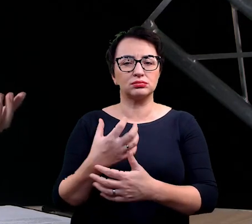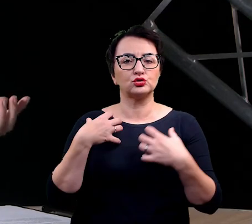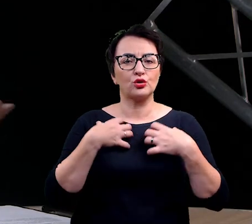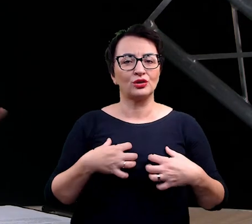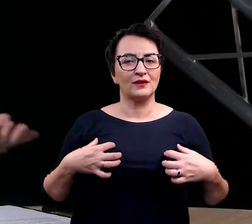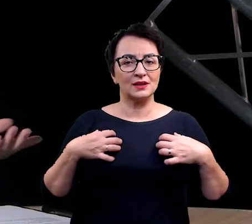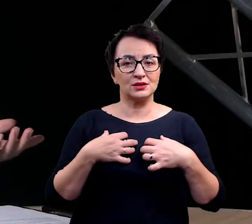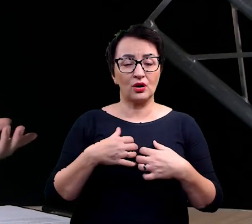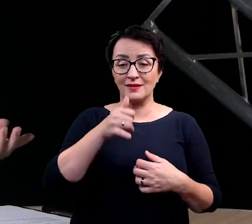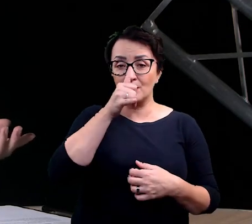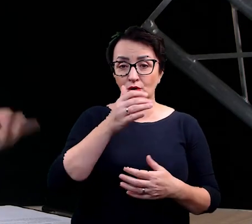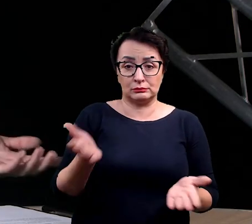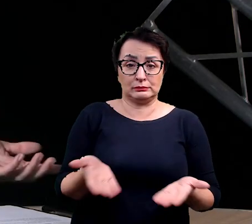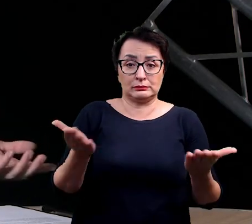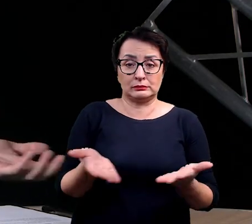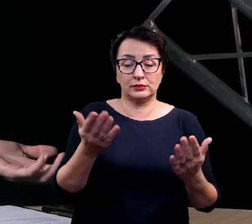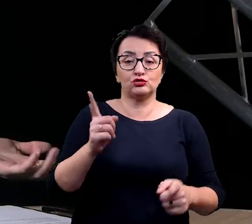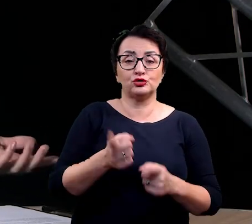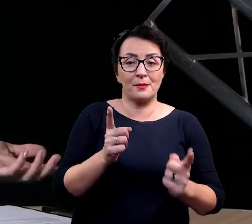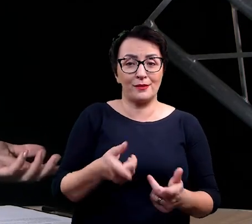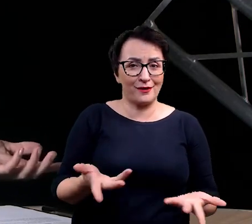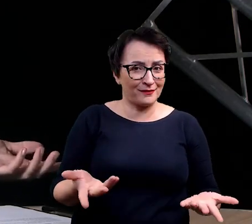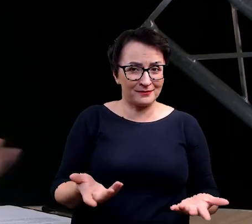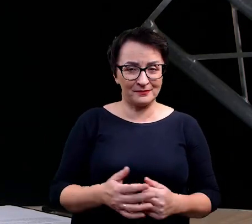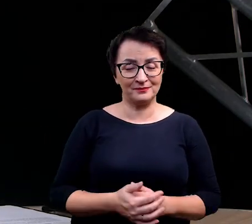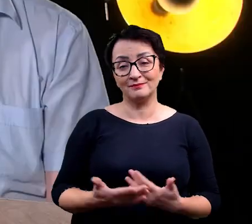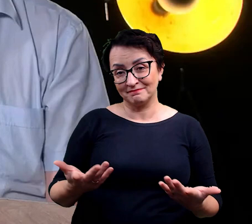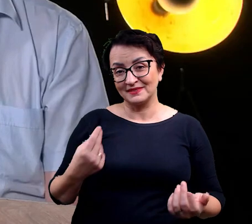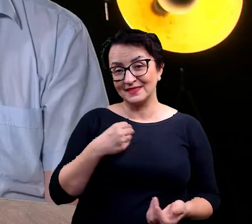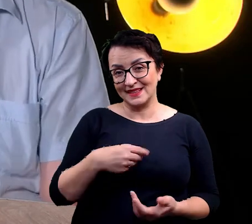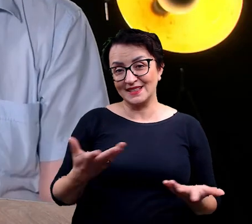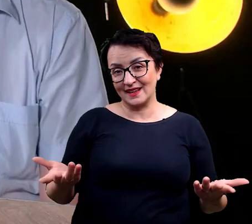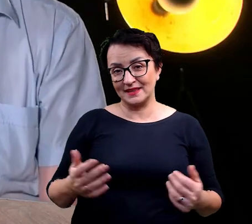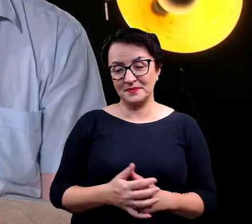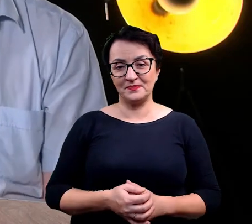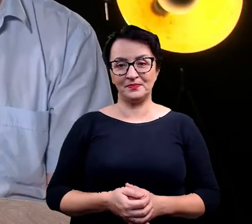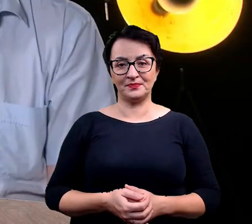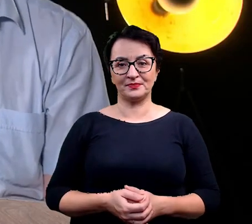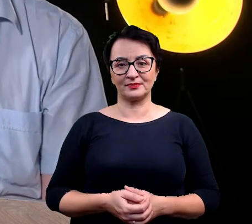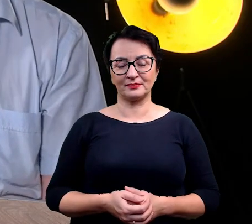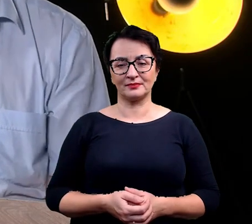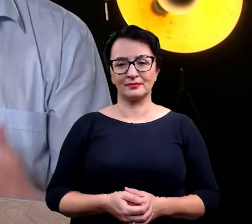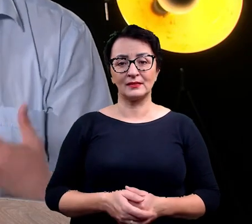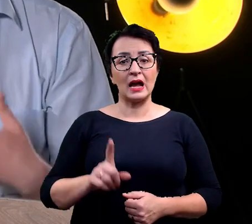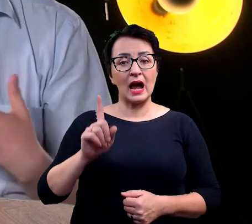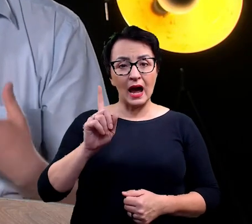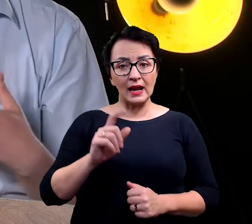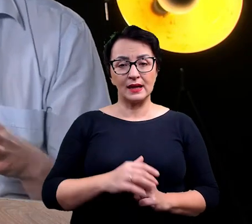tego w żaden sposób przyspieszyć, prawda? No niestety tak, ale miło wszystko